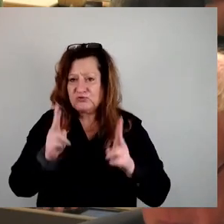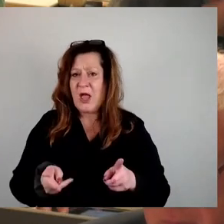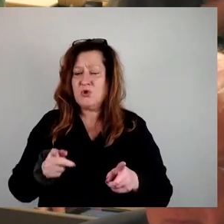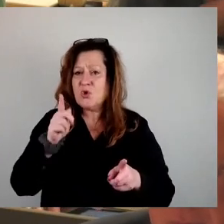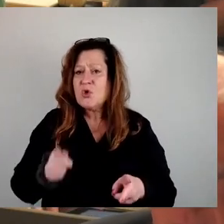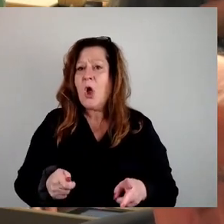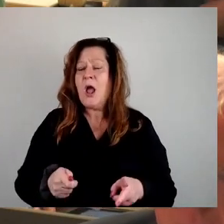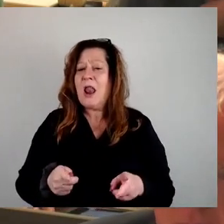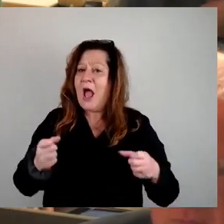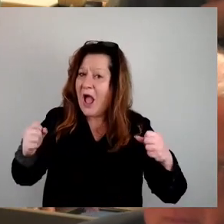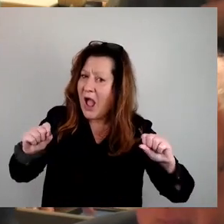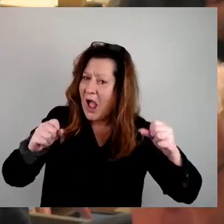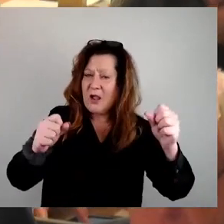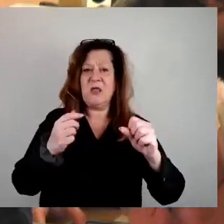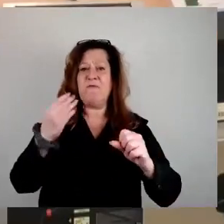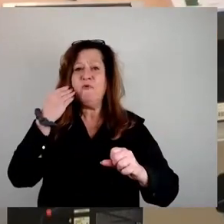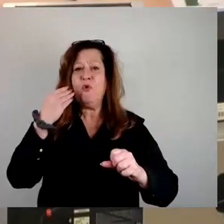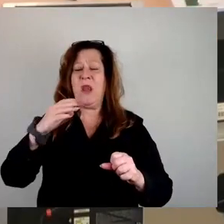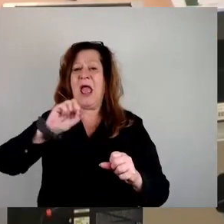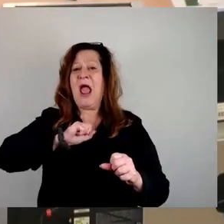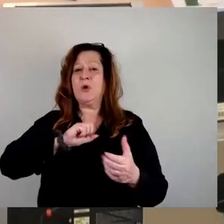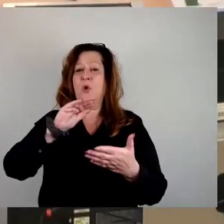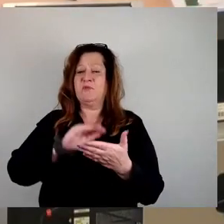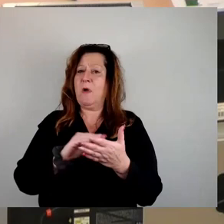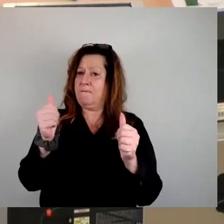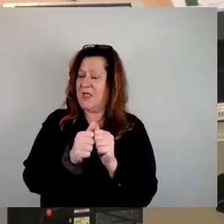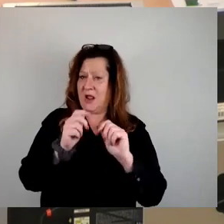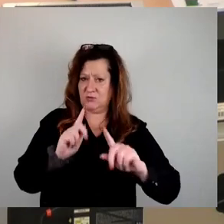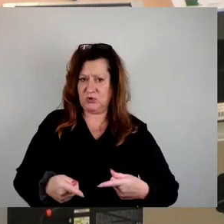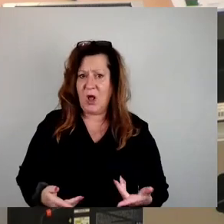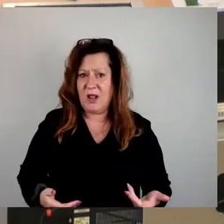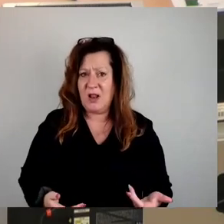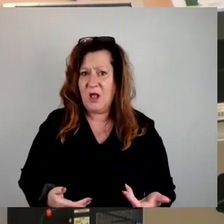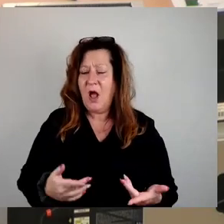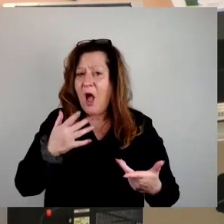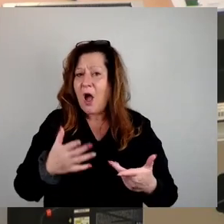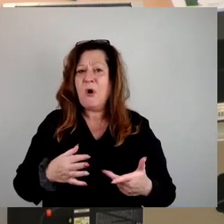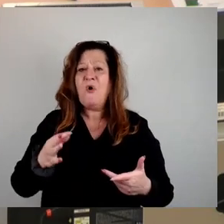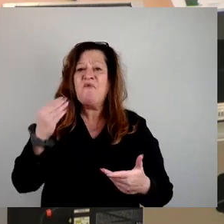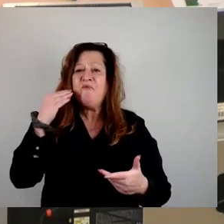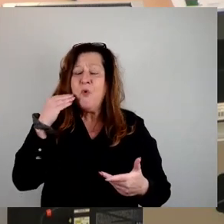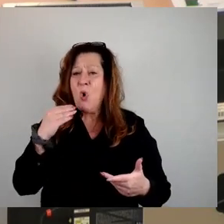beteiligen müssen und dass wir eine stagnierende Quote an Wohneigentum haben,